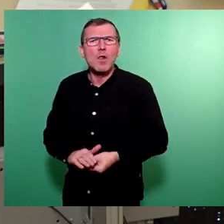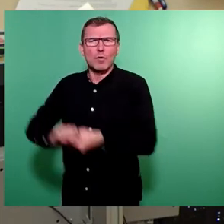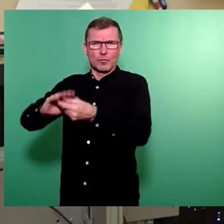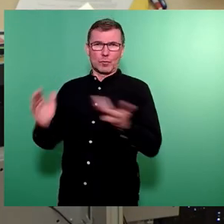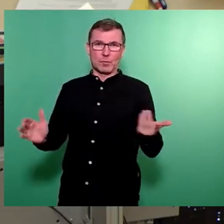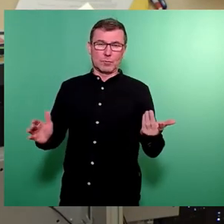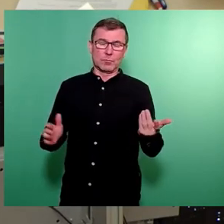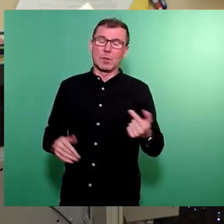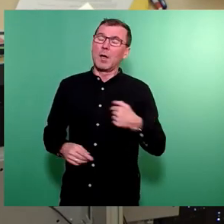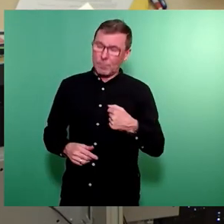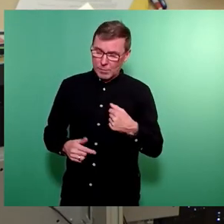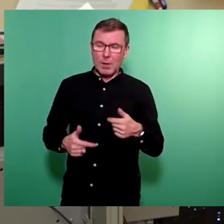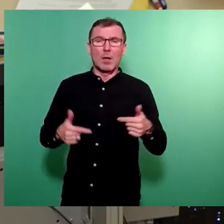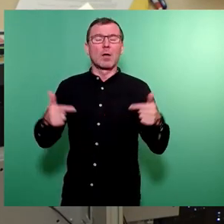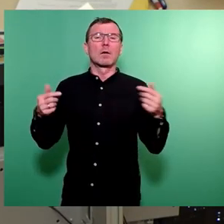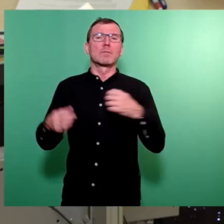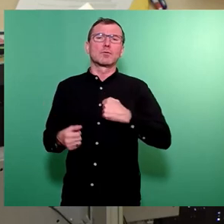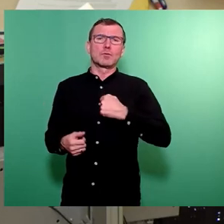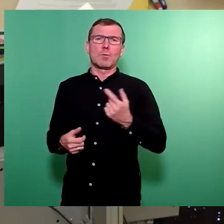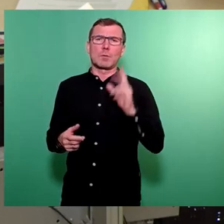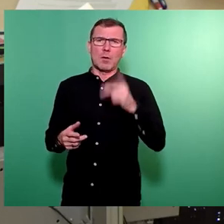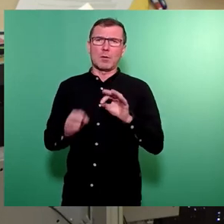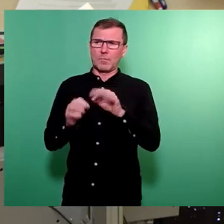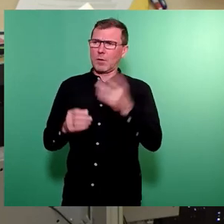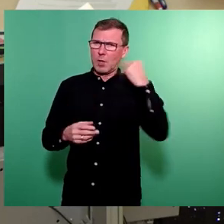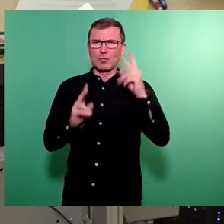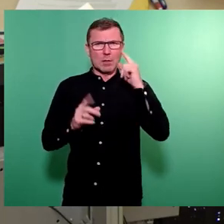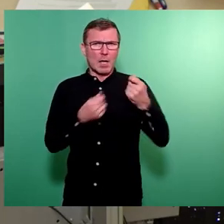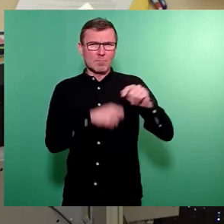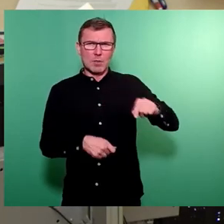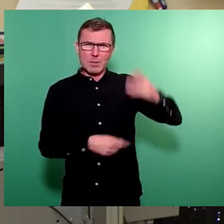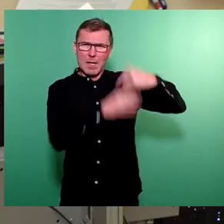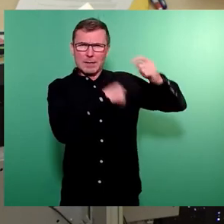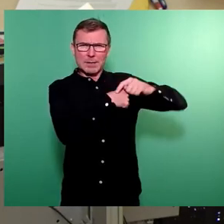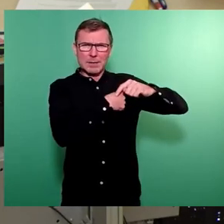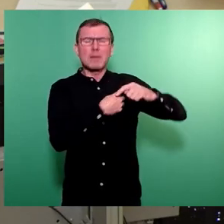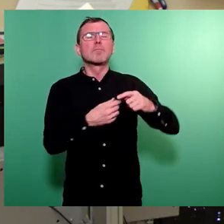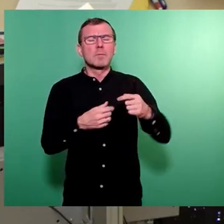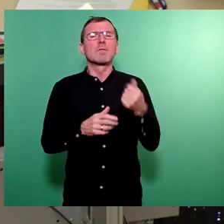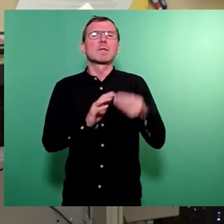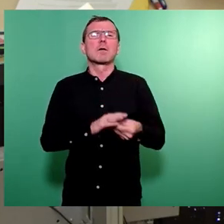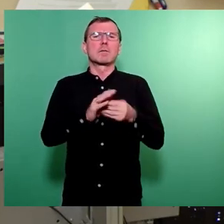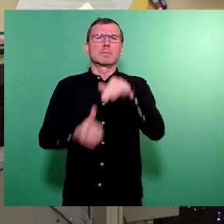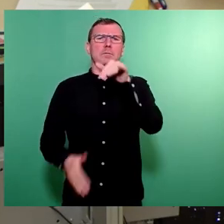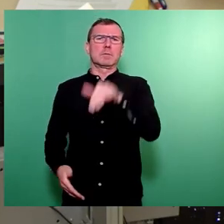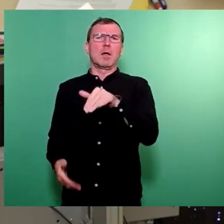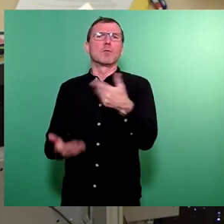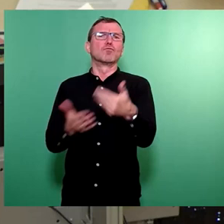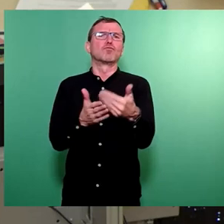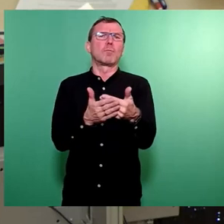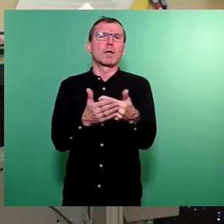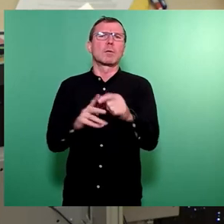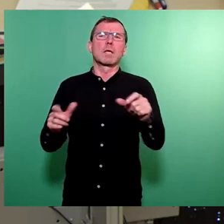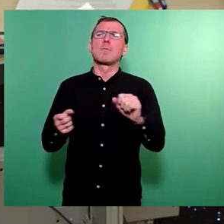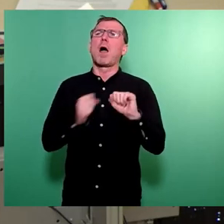dafür, dass Stadtratsbeschlüsse, die in der Vergangenheit von uns getroffen werden, finanziell untersetzt sind, was sie bisher nicht waren, wie zum Beispiel das Thema mobile